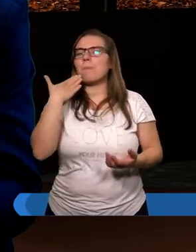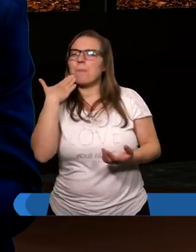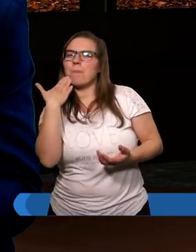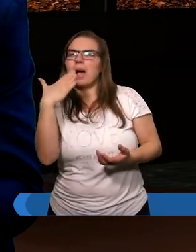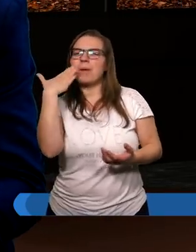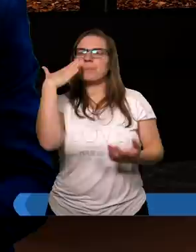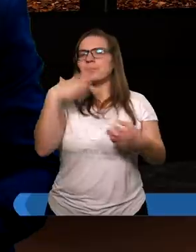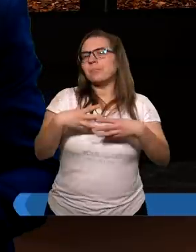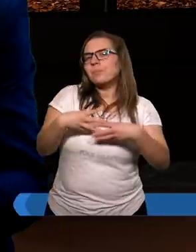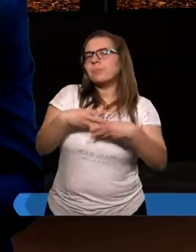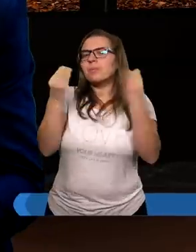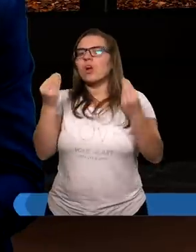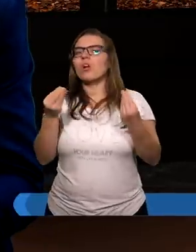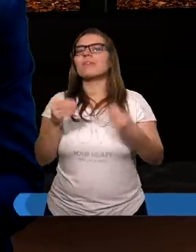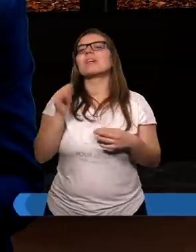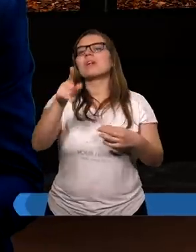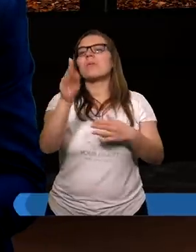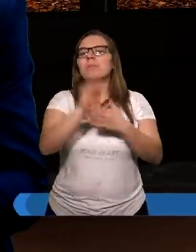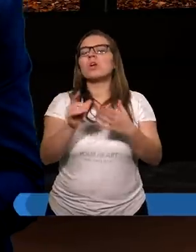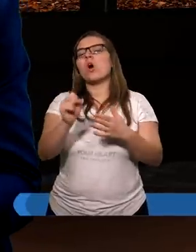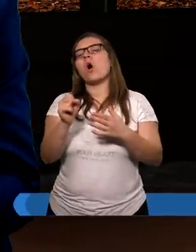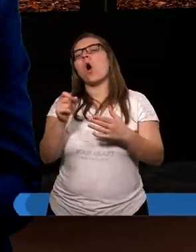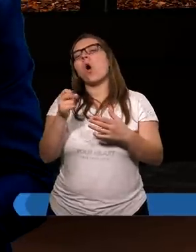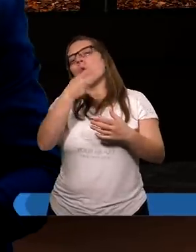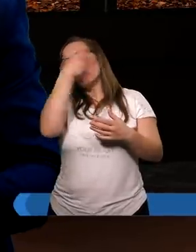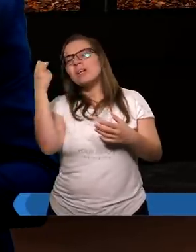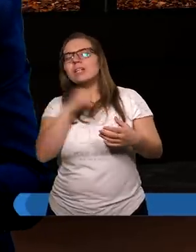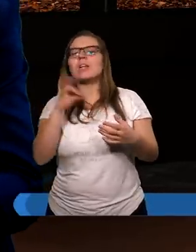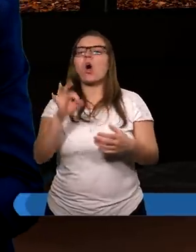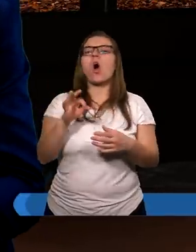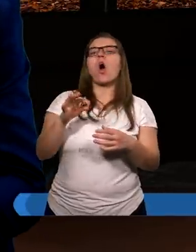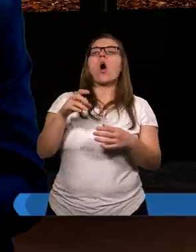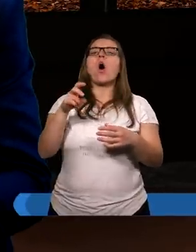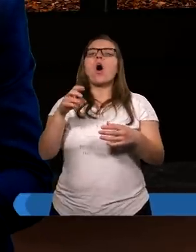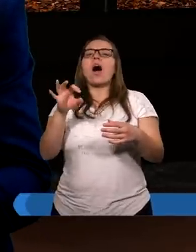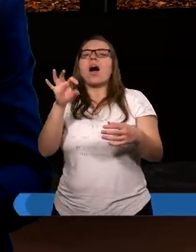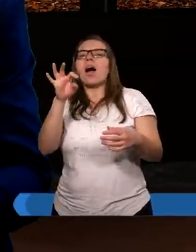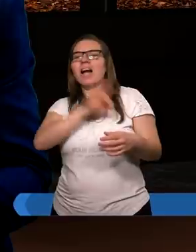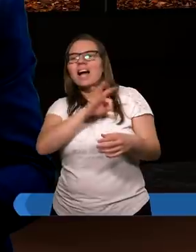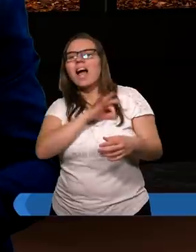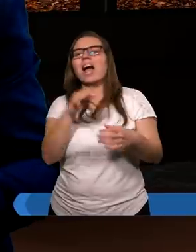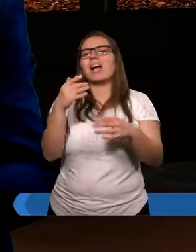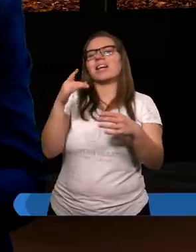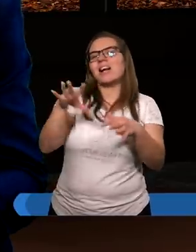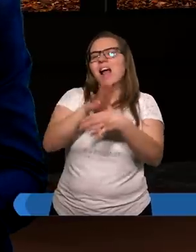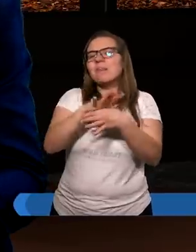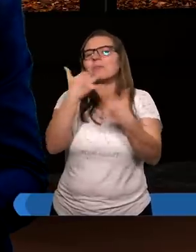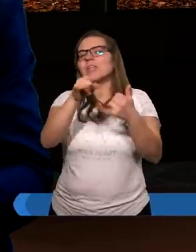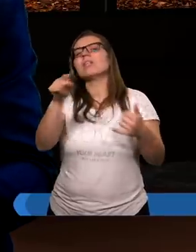bardziej to rozwijał, między innymi pisał przeciwko upijaniu się, homoseksualizmowi, przeciwko jakimś